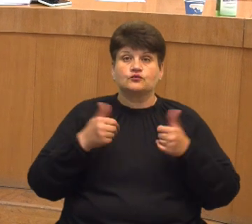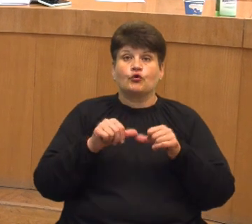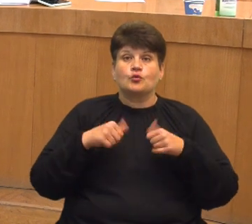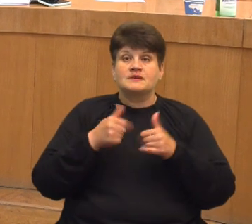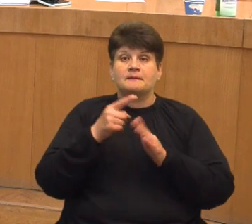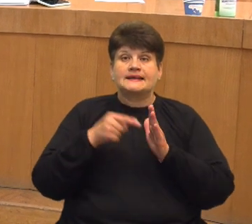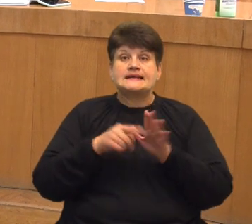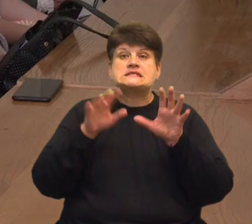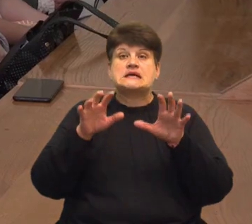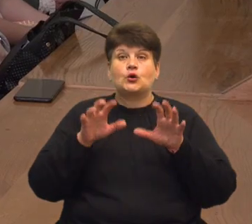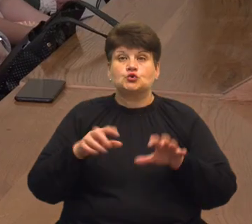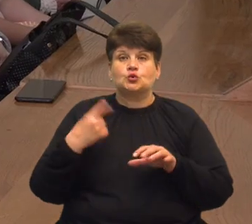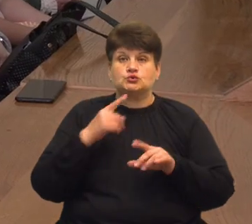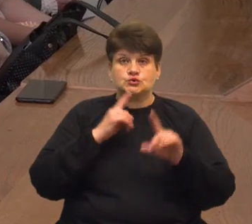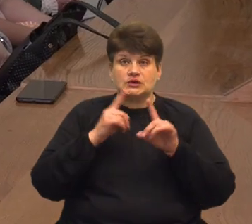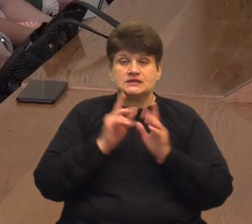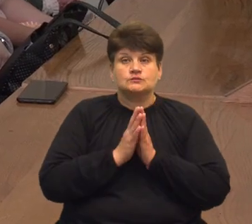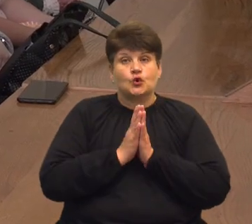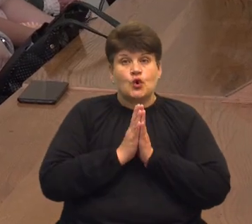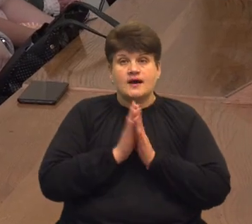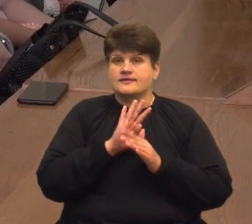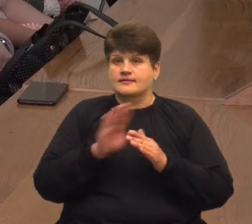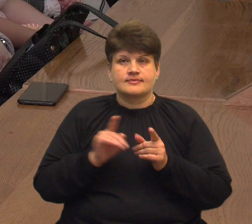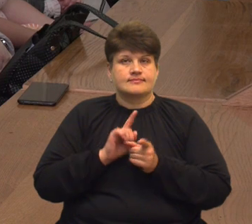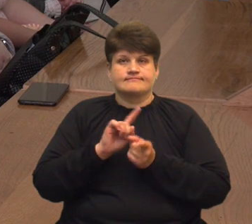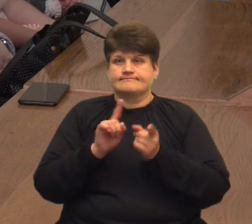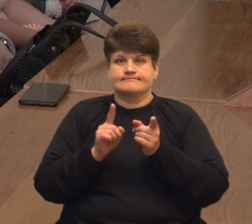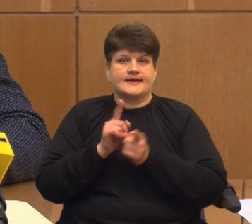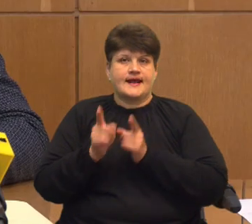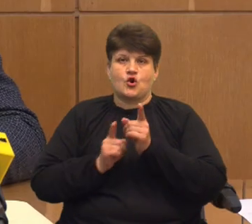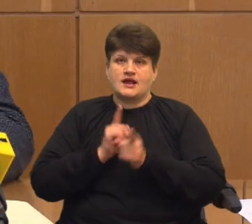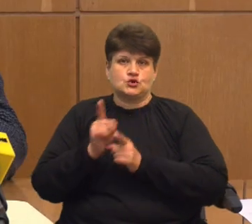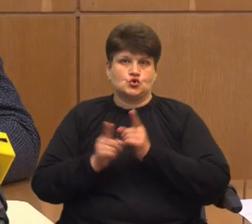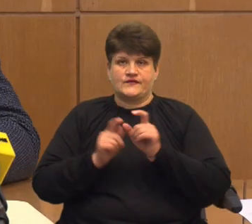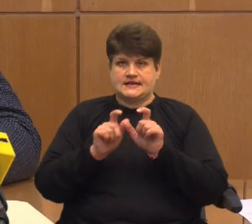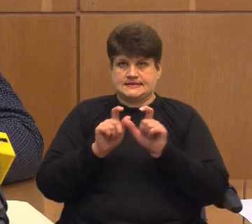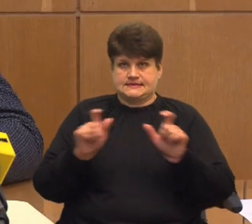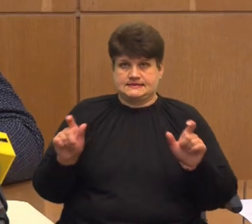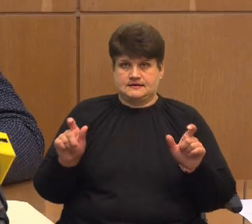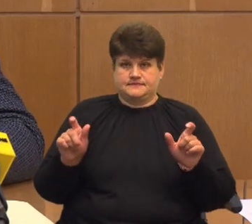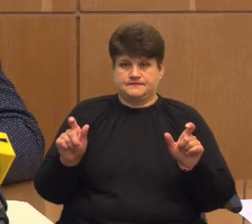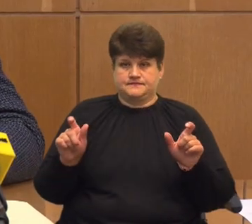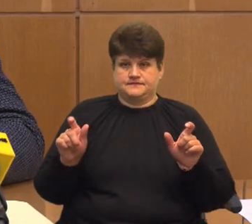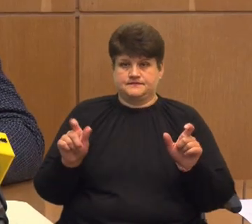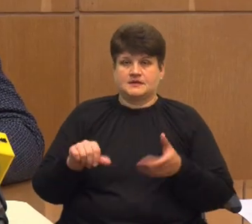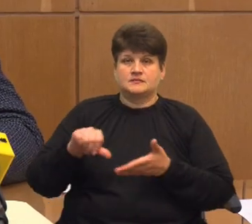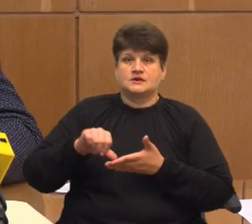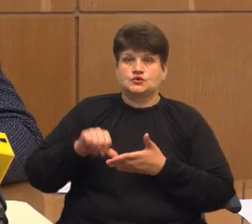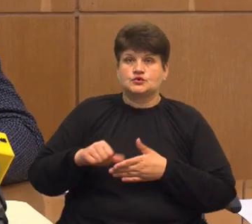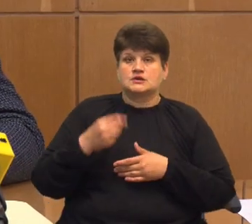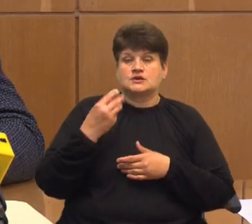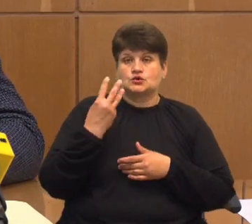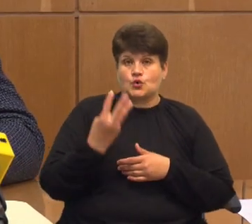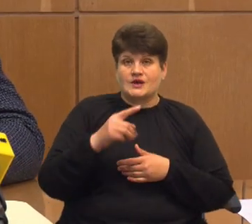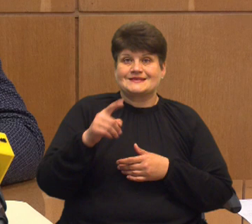законності обласної ради з проханням не реорганізовувати медзаклад. Присутньо троє з п'яти членів